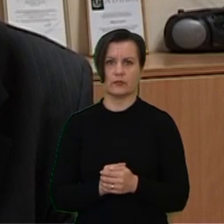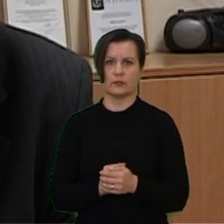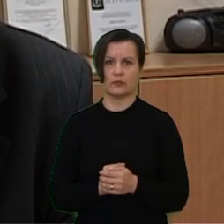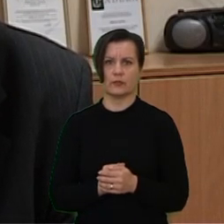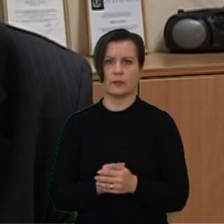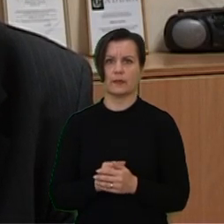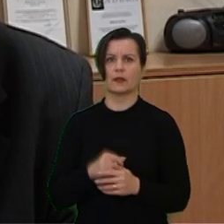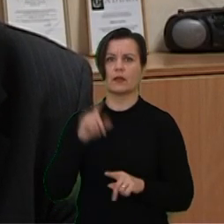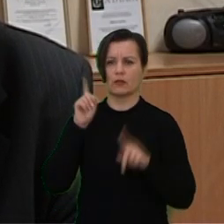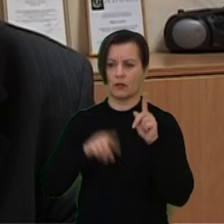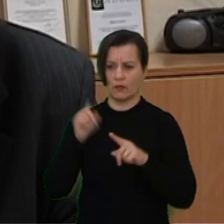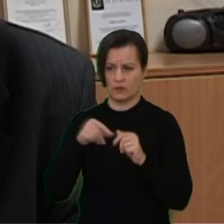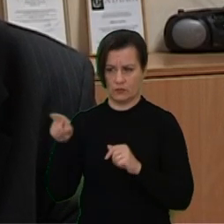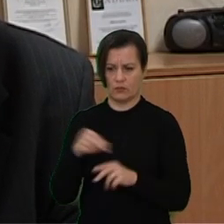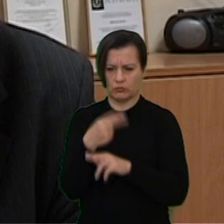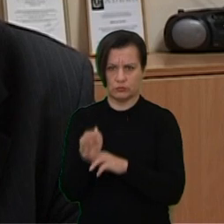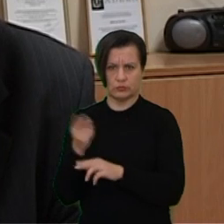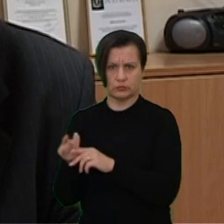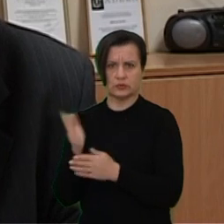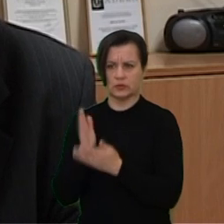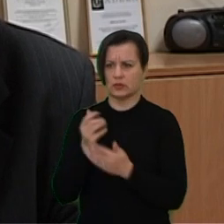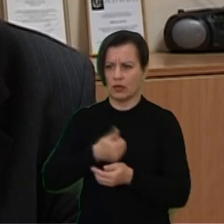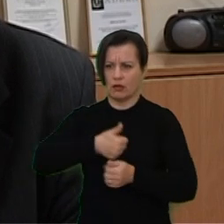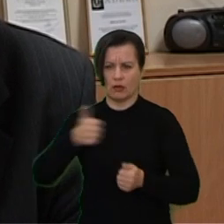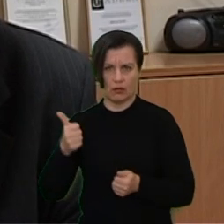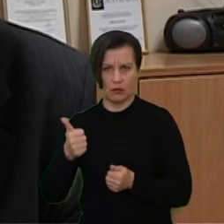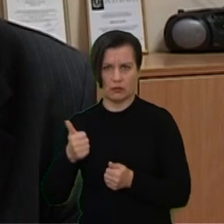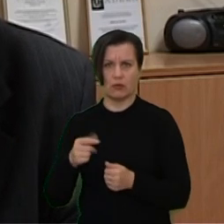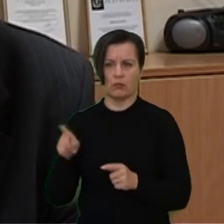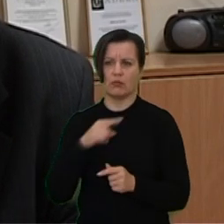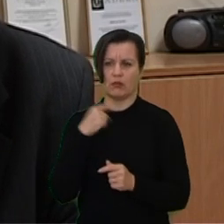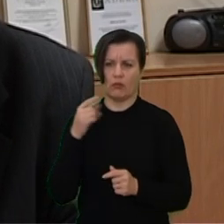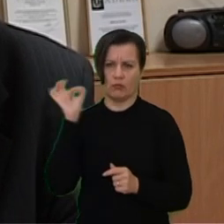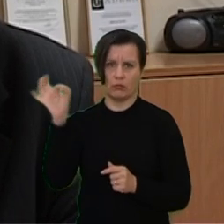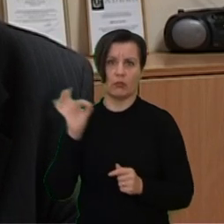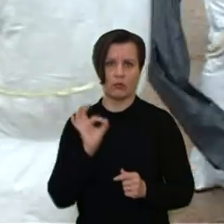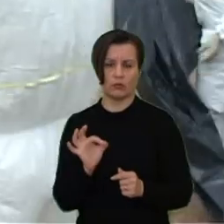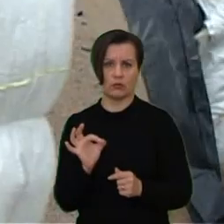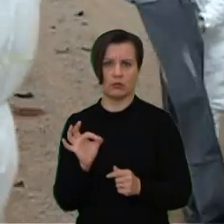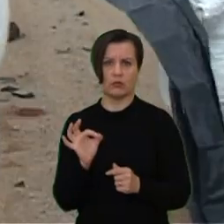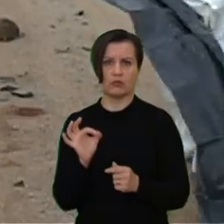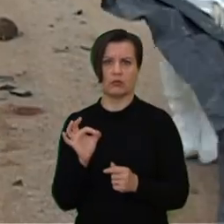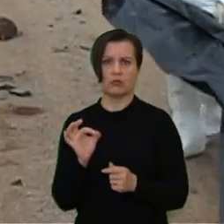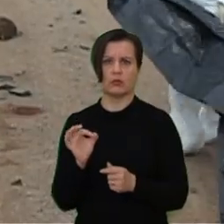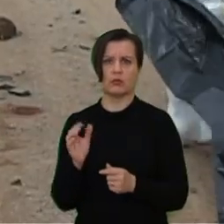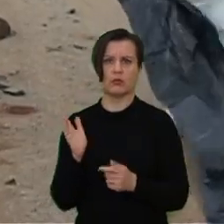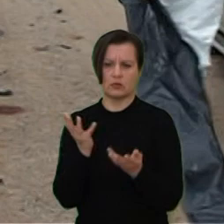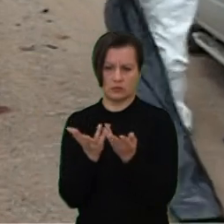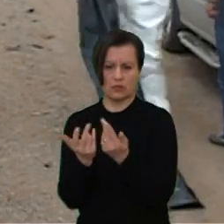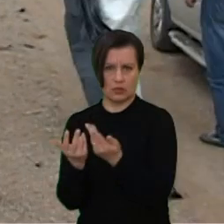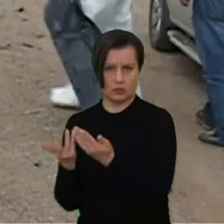visos aišku gaišinius yra nustatomos teigiamas, tačiau nemažas procentas gaišinas, tos